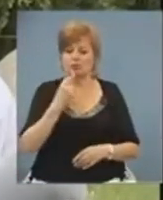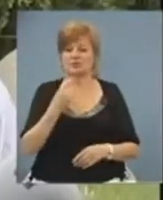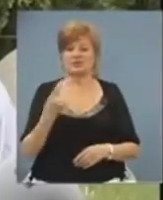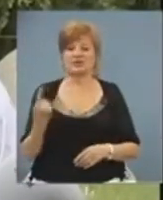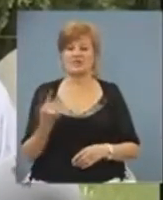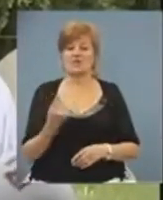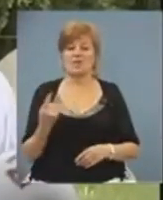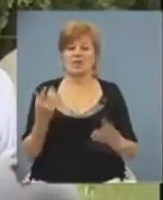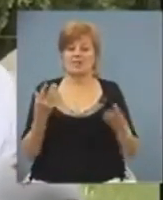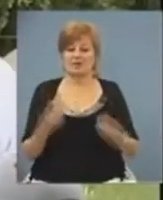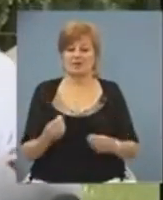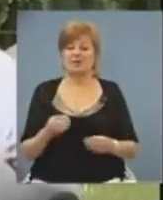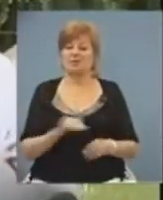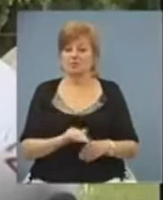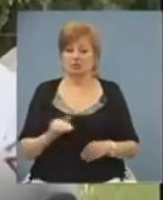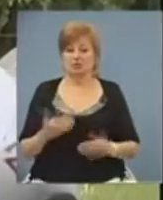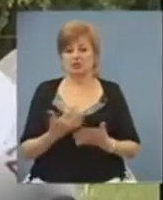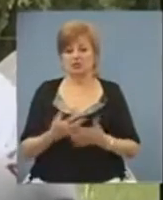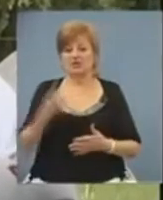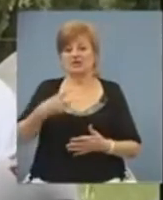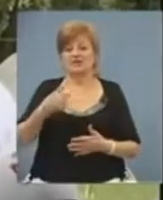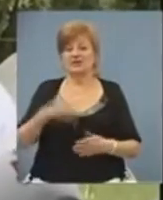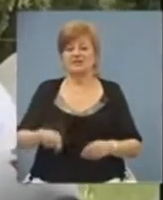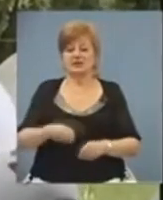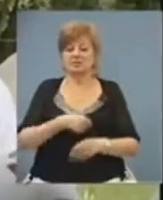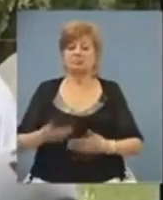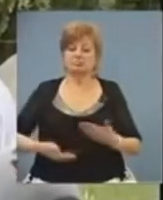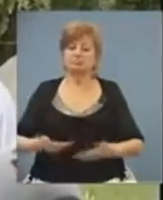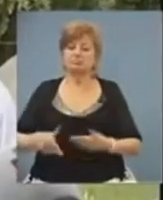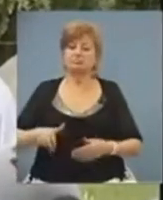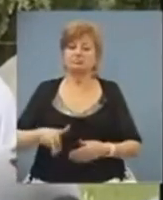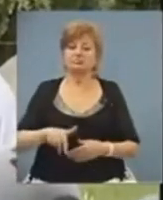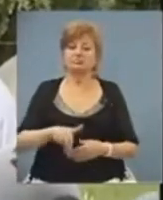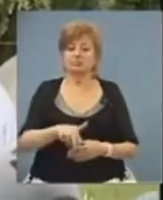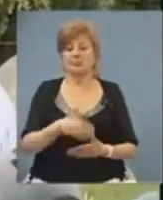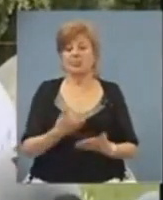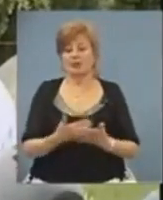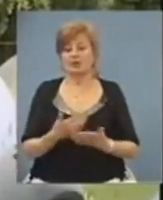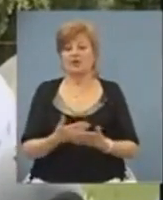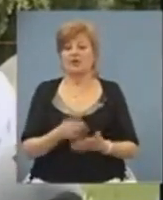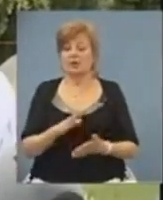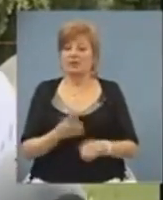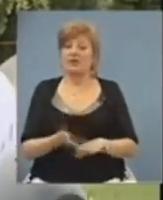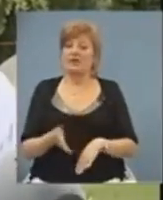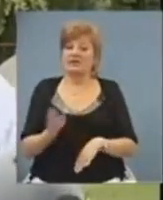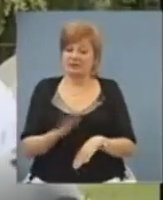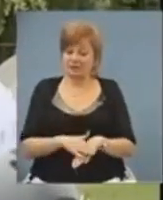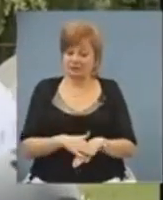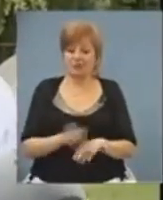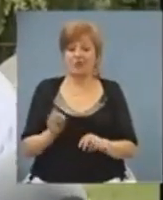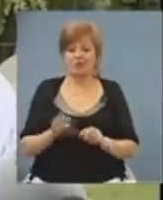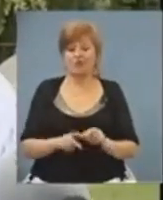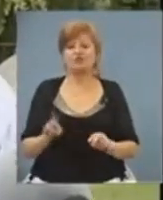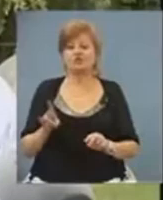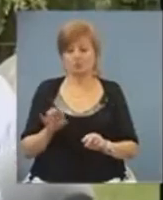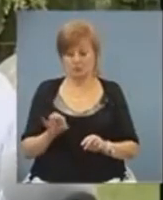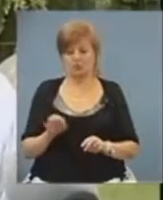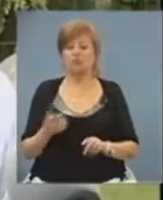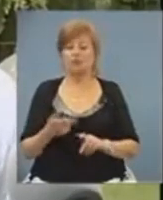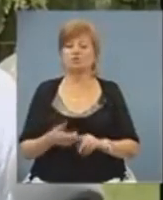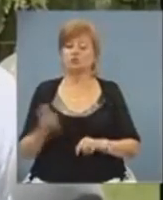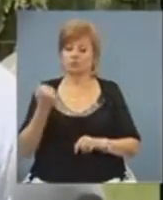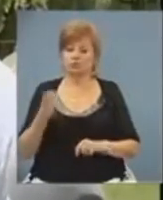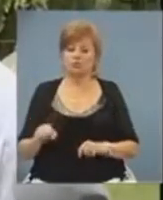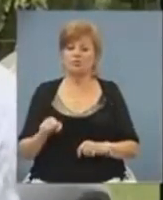В перший день діти прошли около 20 км. Несмотря на те, що було достаточно тяжело під конец, тем не мене, вони це